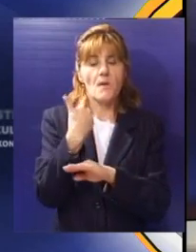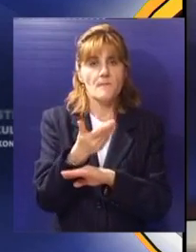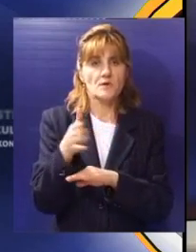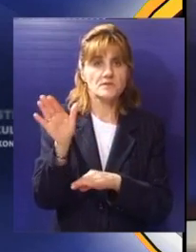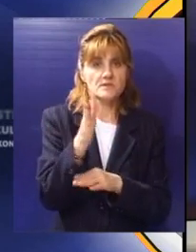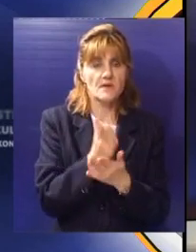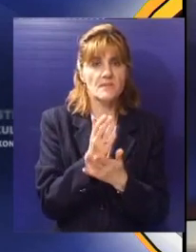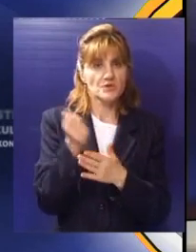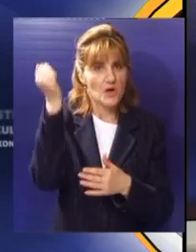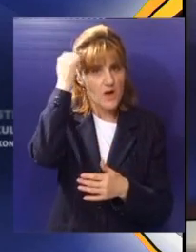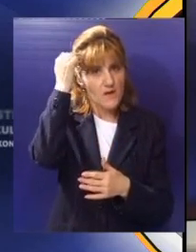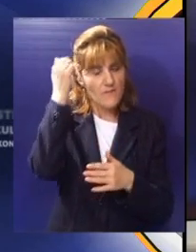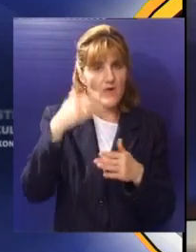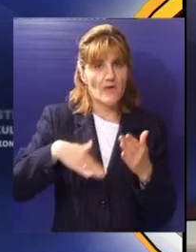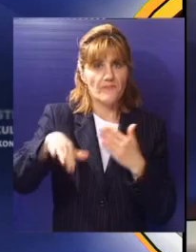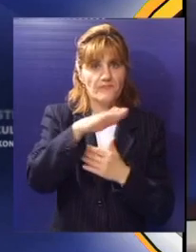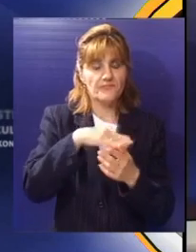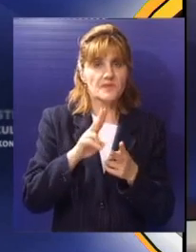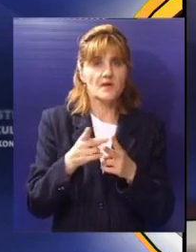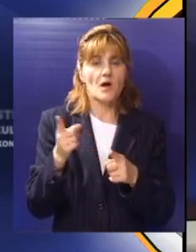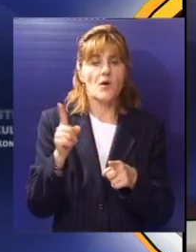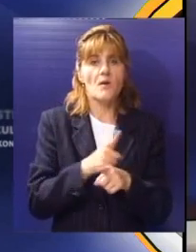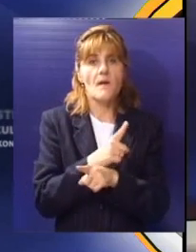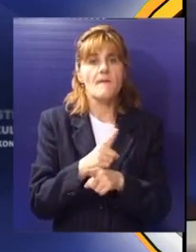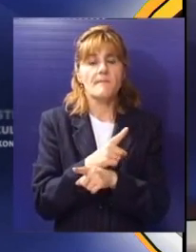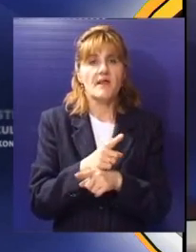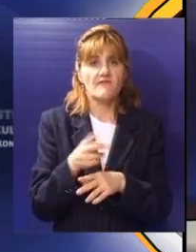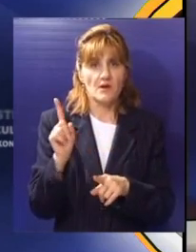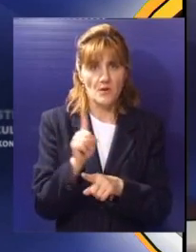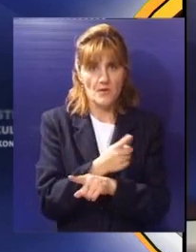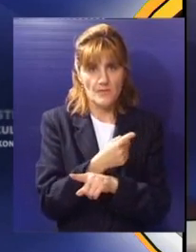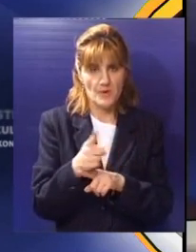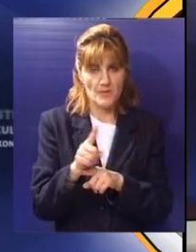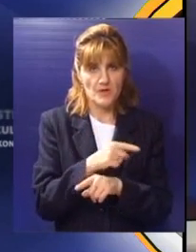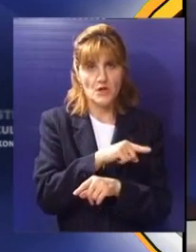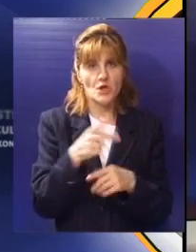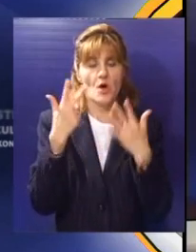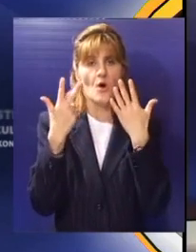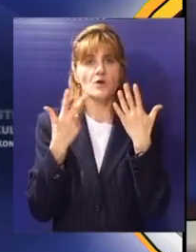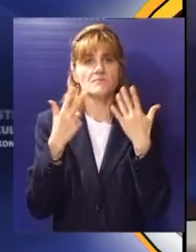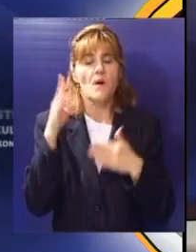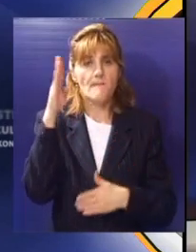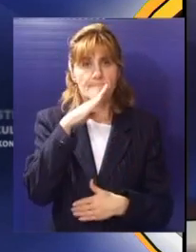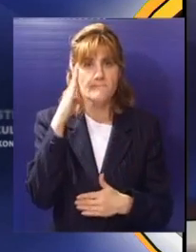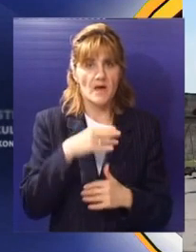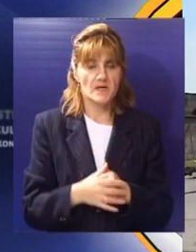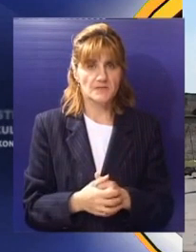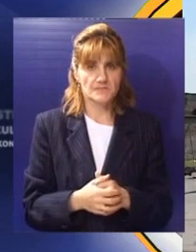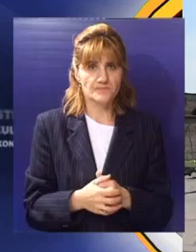kompletne raskrsnice prema privremenom rešenju Zavoda za urbanizam. Radovi će se obavljati do 8. maja.